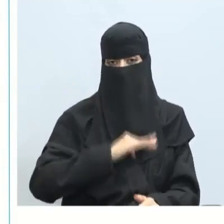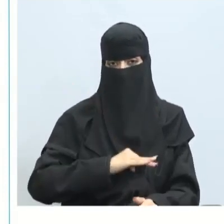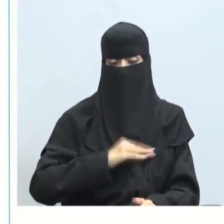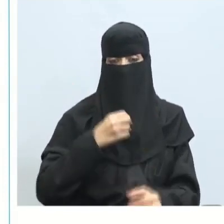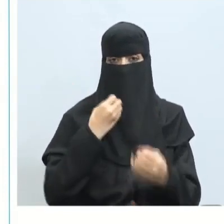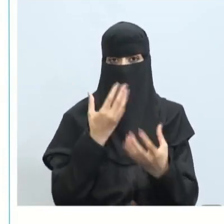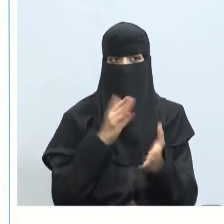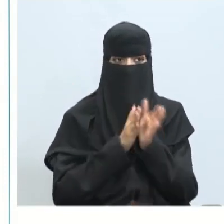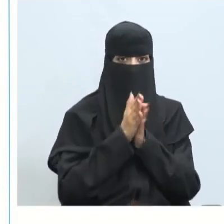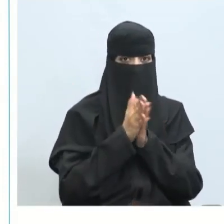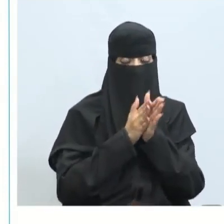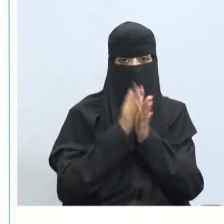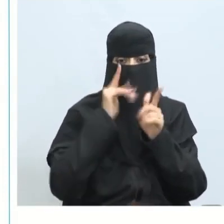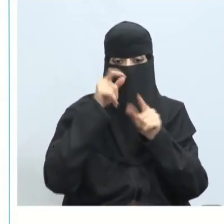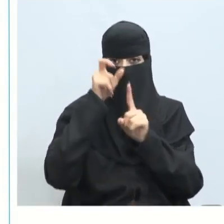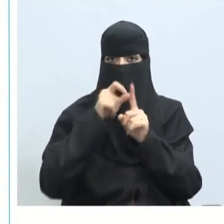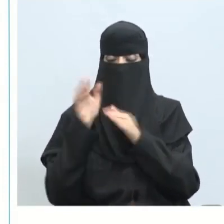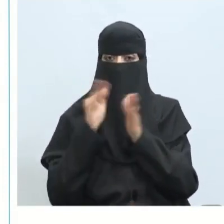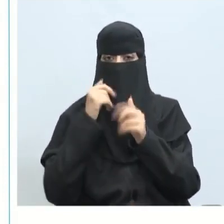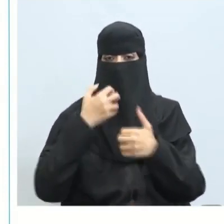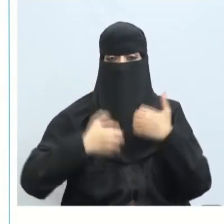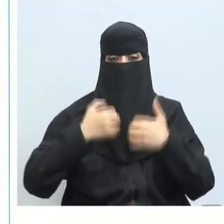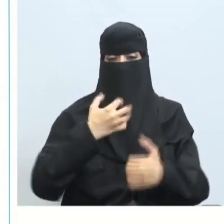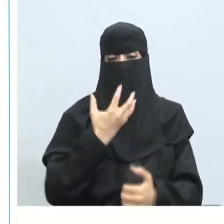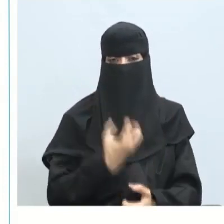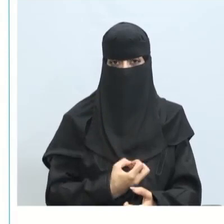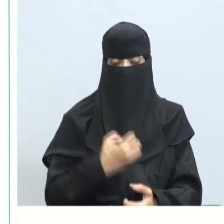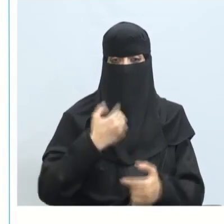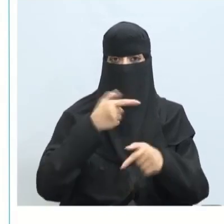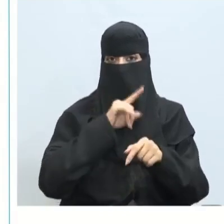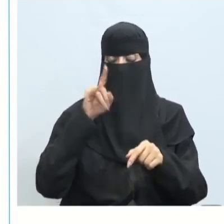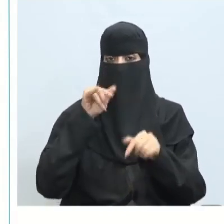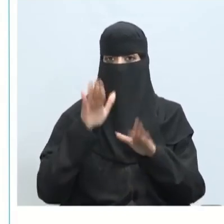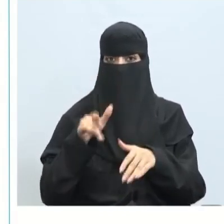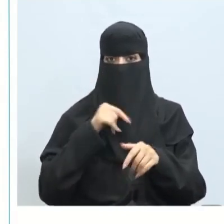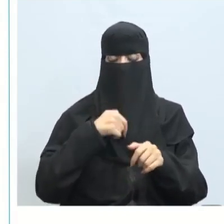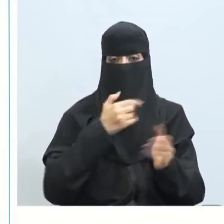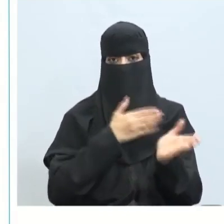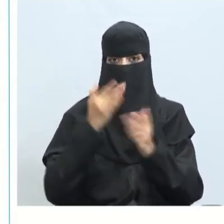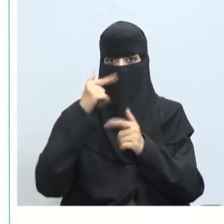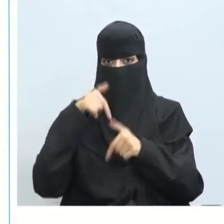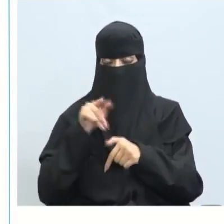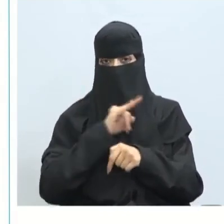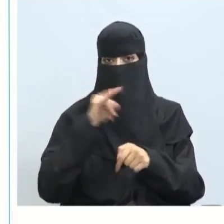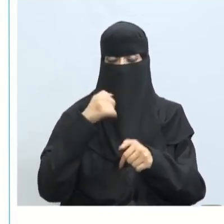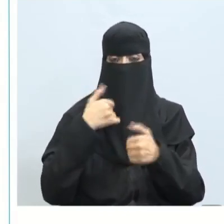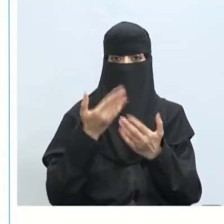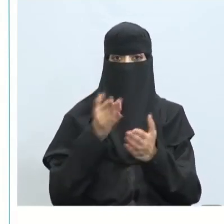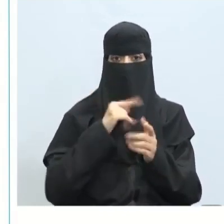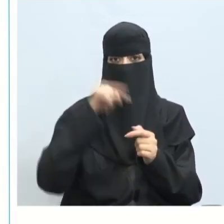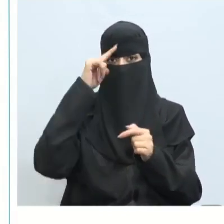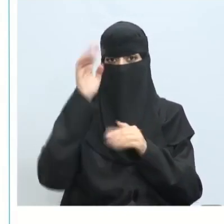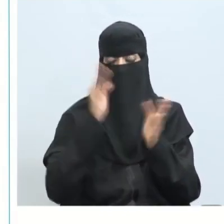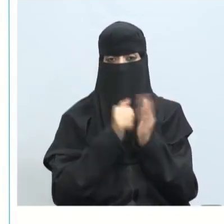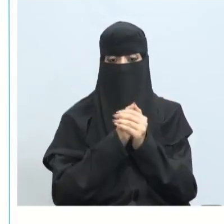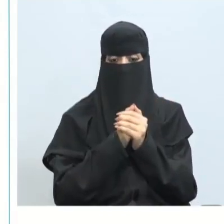المادية أو المعنوية للموظف وبالتالي يشعر بالإحباط يشعر بعدم التقدير يشعر بعدم مثلا